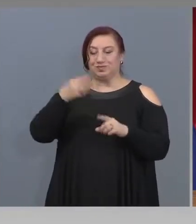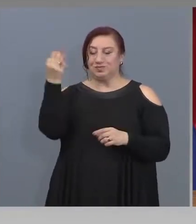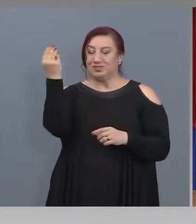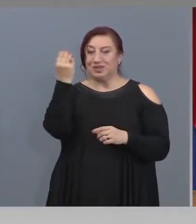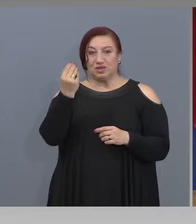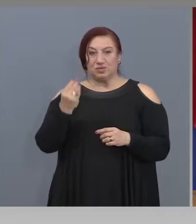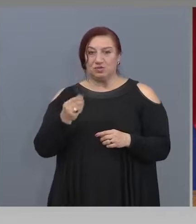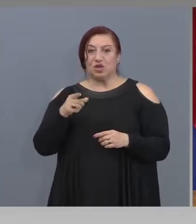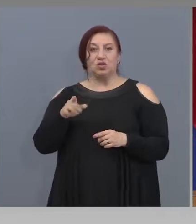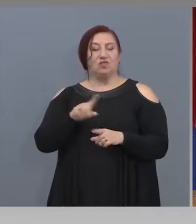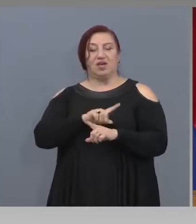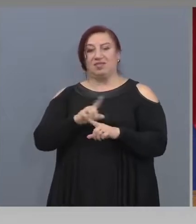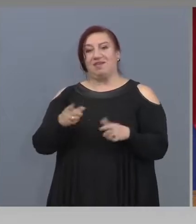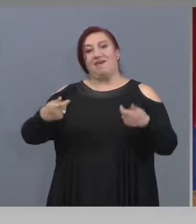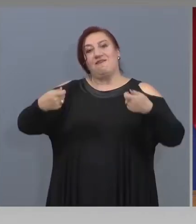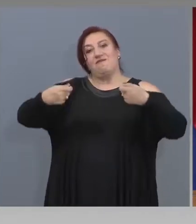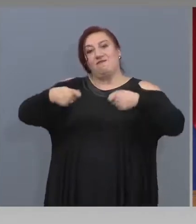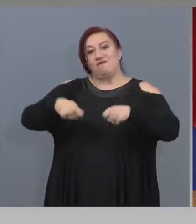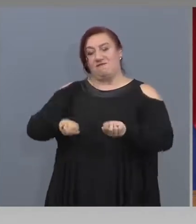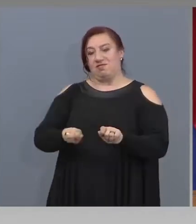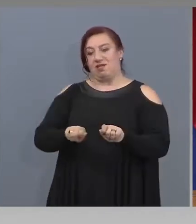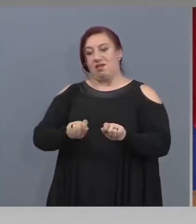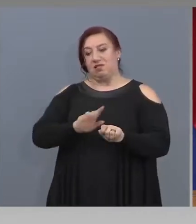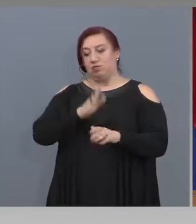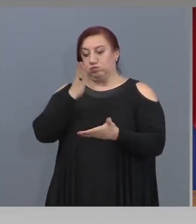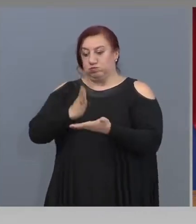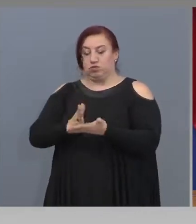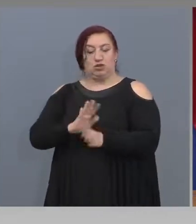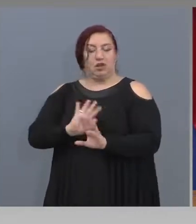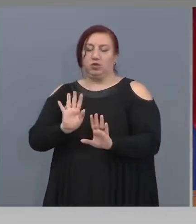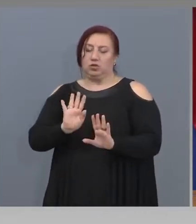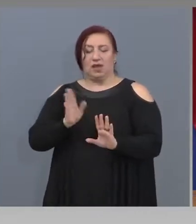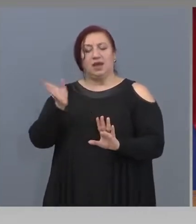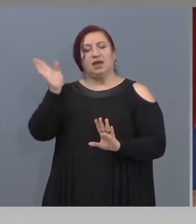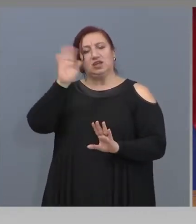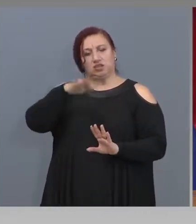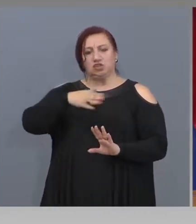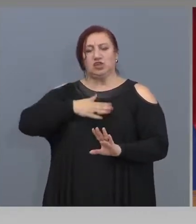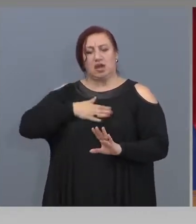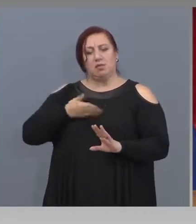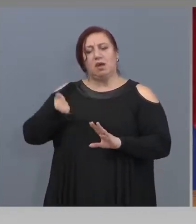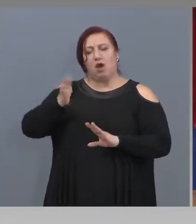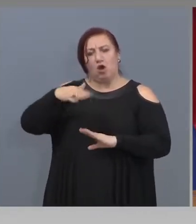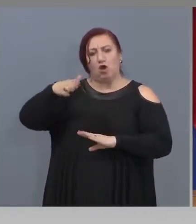това не е финала на мерките. Ще има и още.